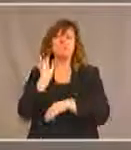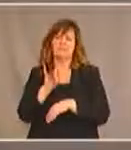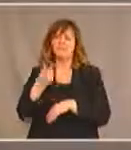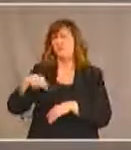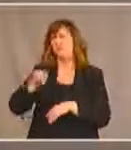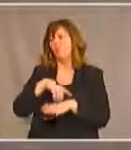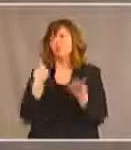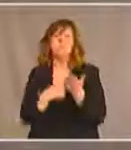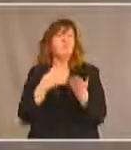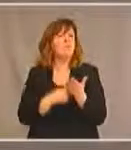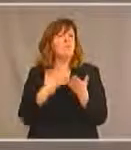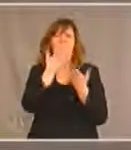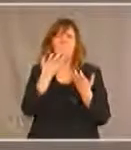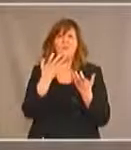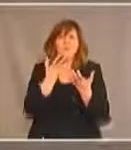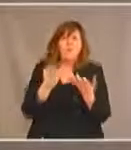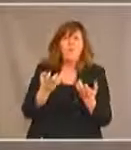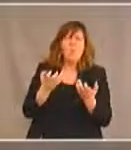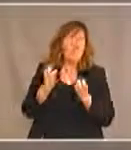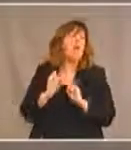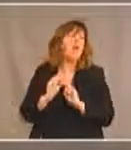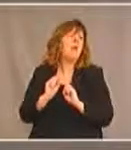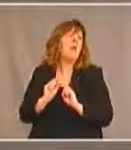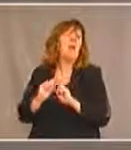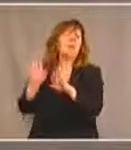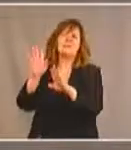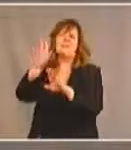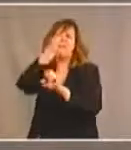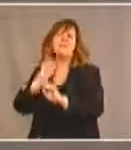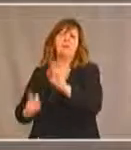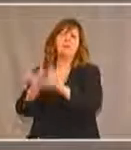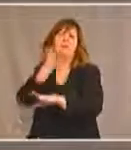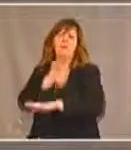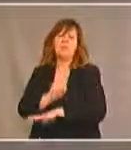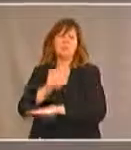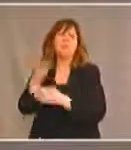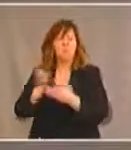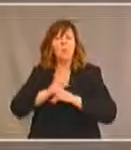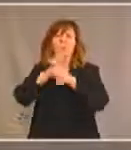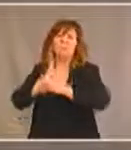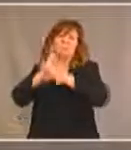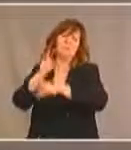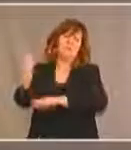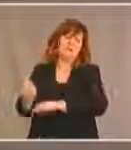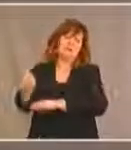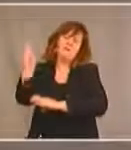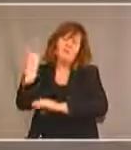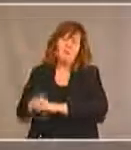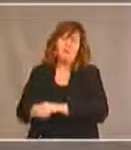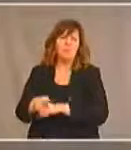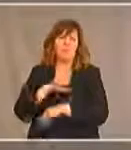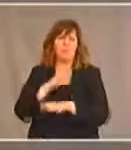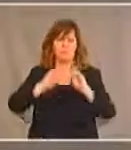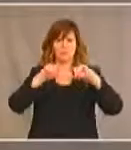'aucune personne âgée ne puisse recevoir les soins nécessaires. On a créé un groupe de travail sur les personnes